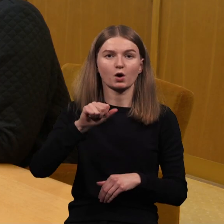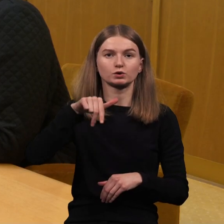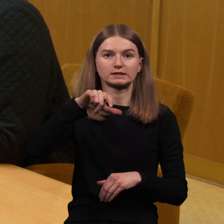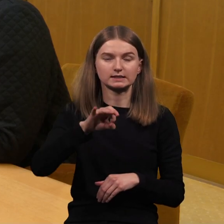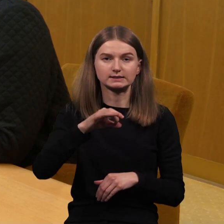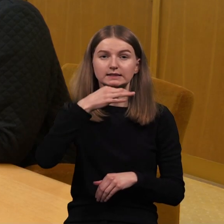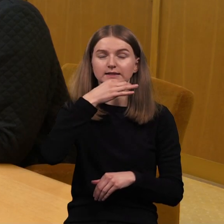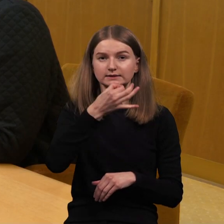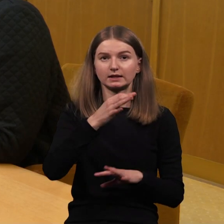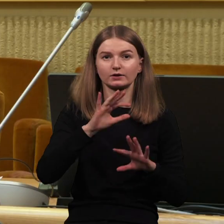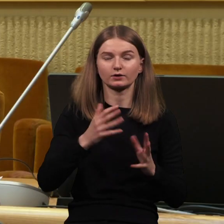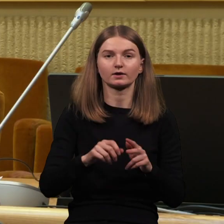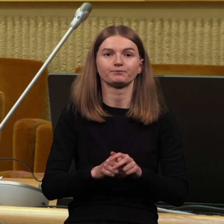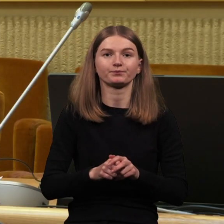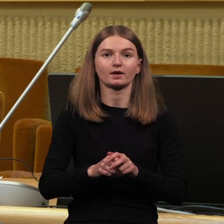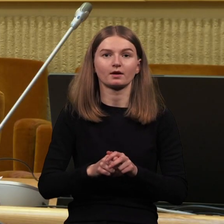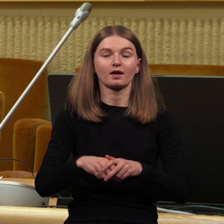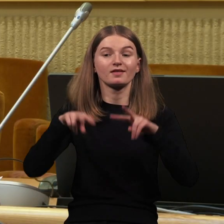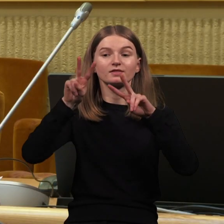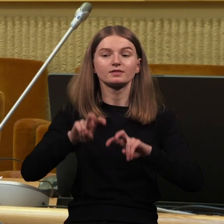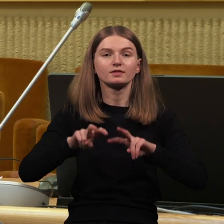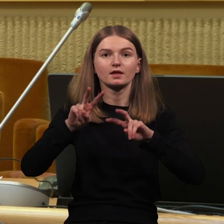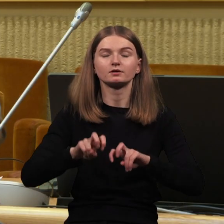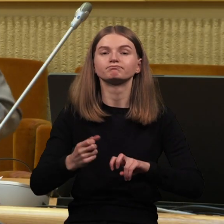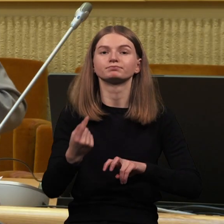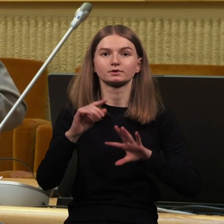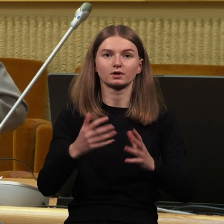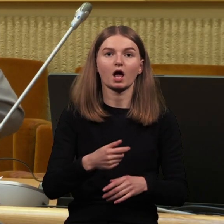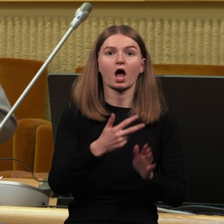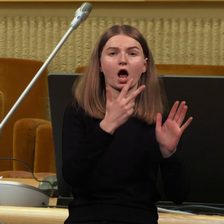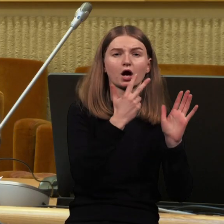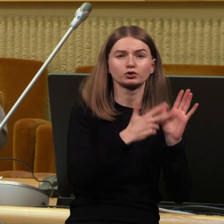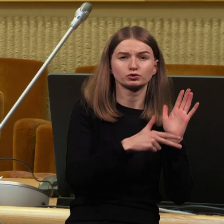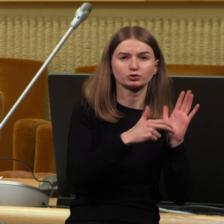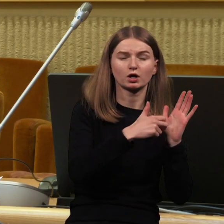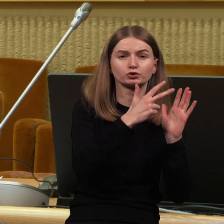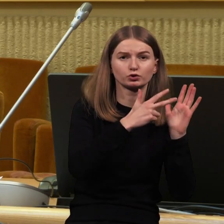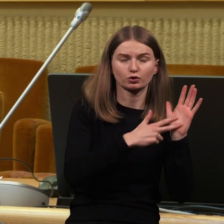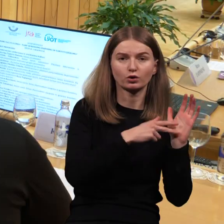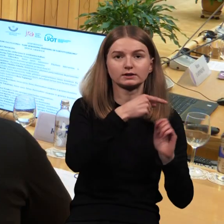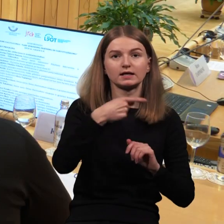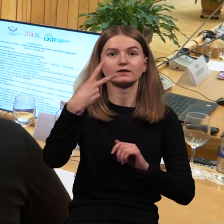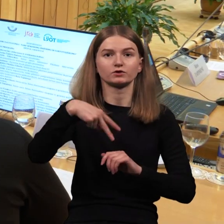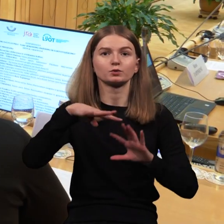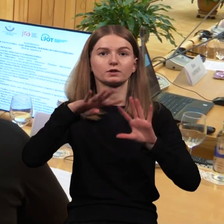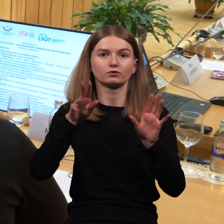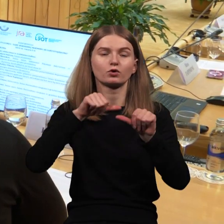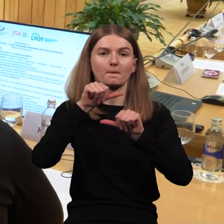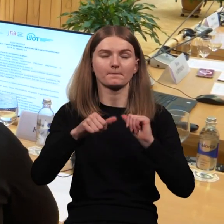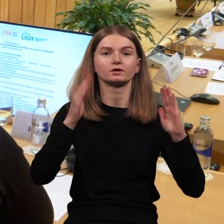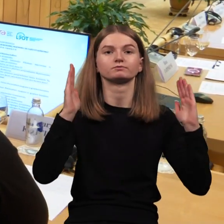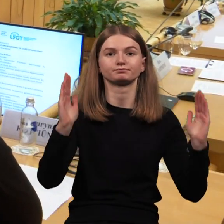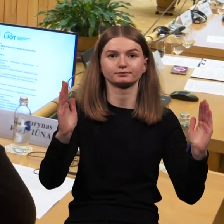visuomenės instituto tyrimo duomenis. 18-29 metų amžiaus grupės piliečių pilietinės galios